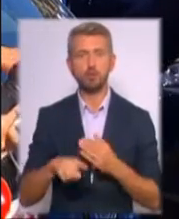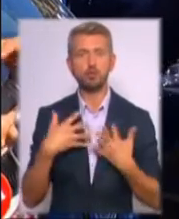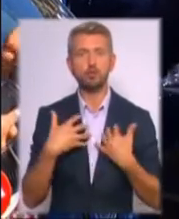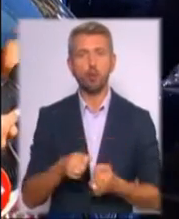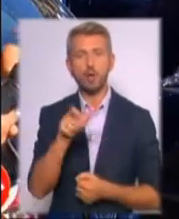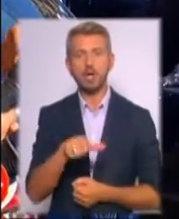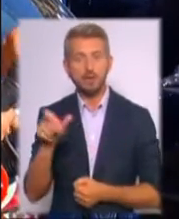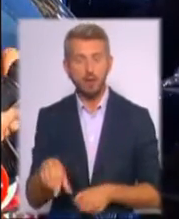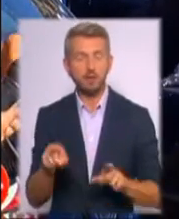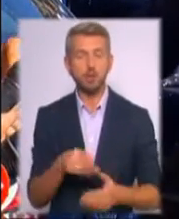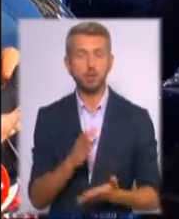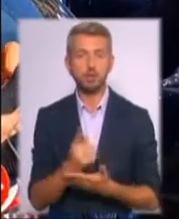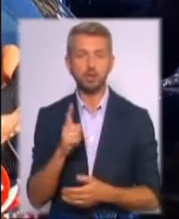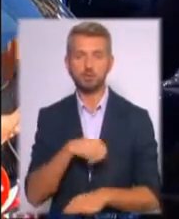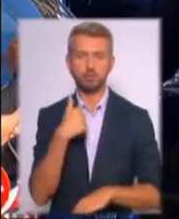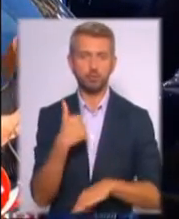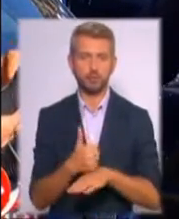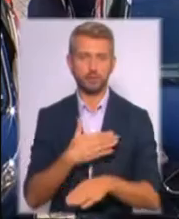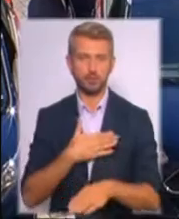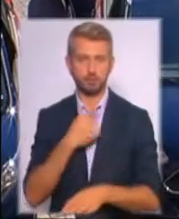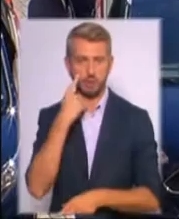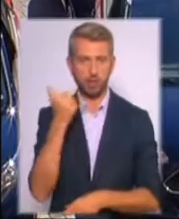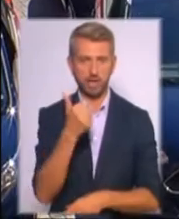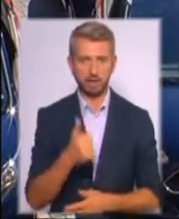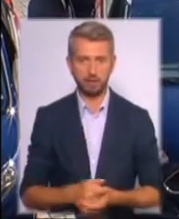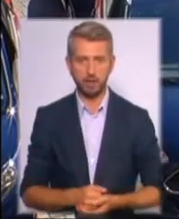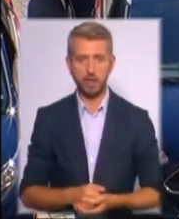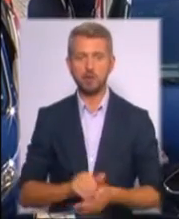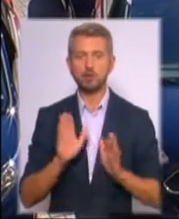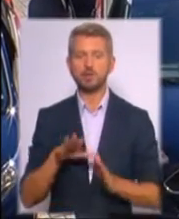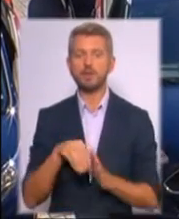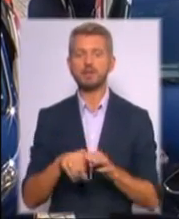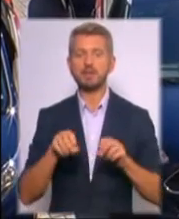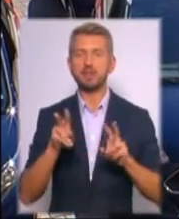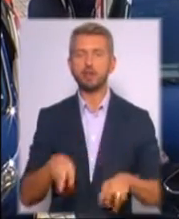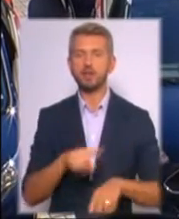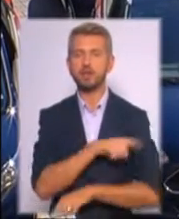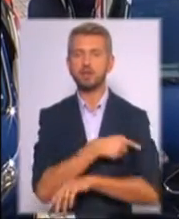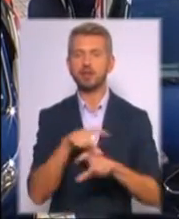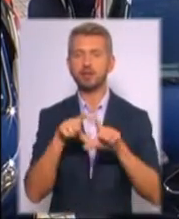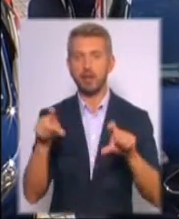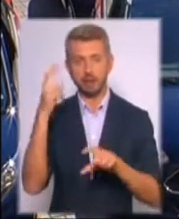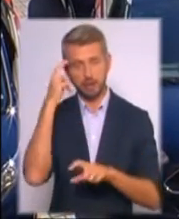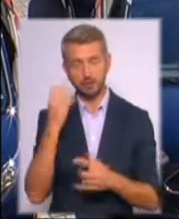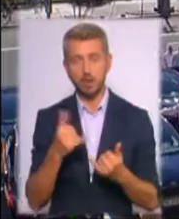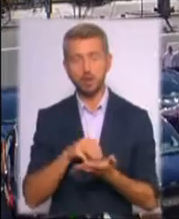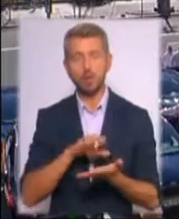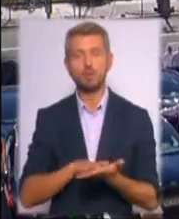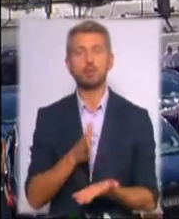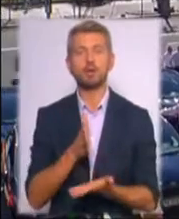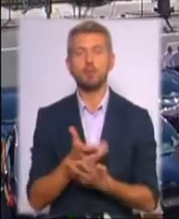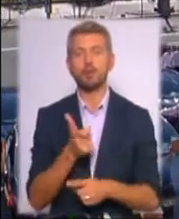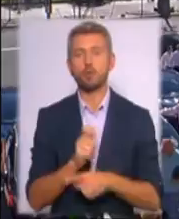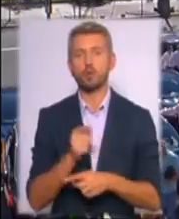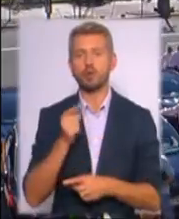киян також є одним із ключових наших пріоритетів. Лише у спеціалізованих медичних закладах столиці на сьогодні на обліку перебувають понад